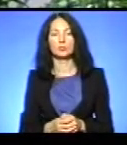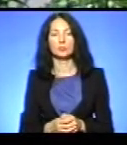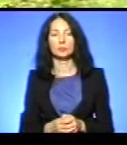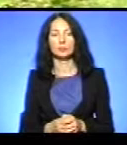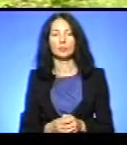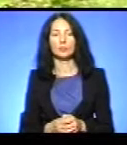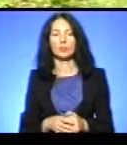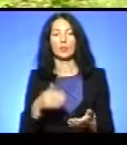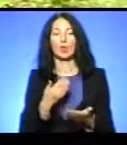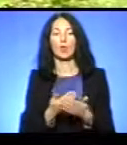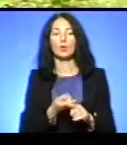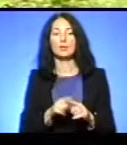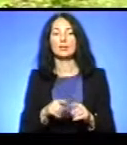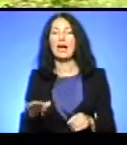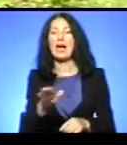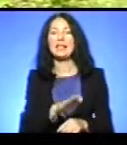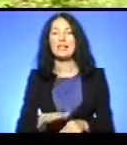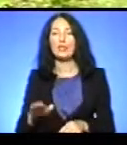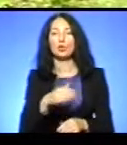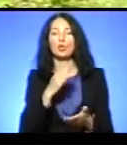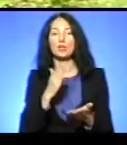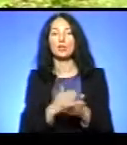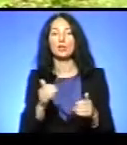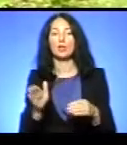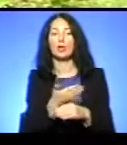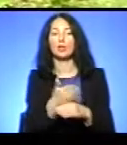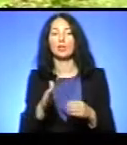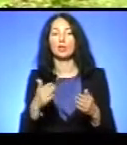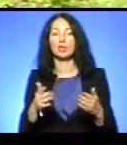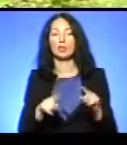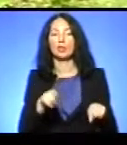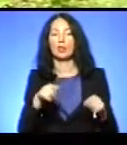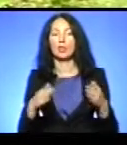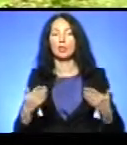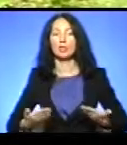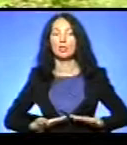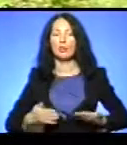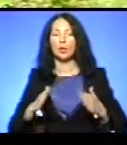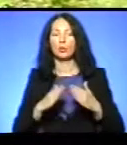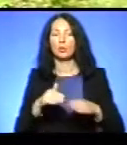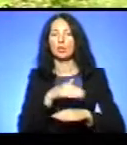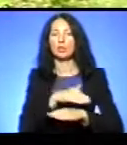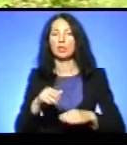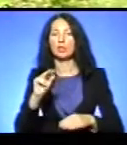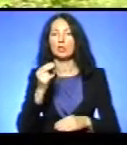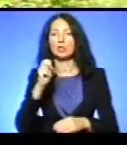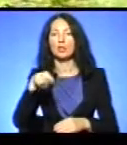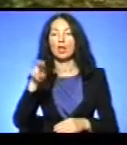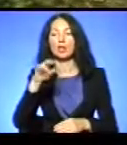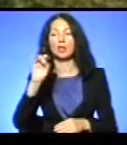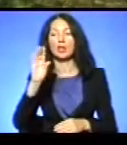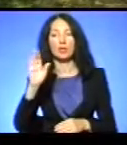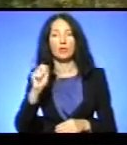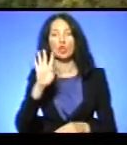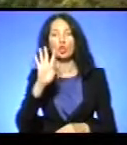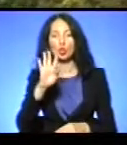Ось ця невпорядкована територія знаходиться поміж декількох житлових будинків за адресою Чалдаєва-4. Місцеві мешканці